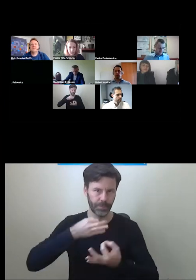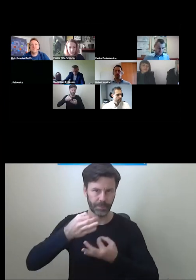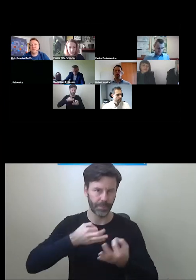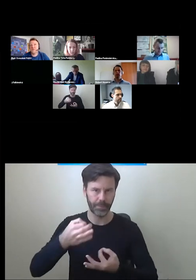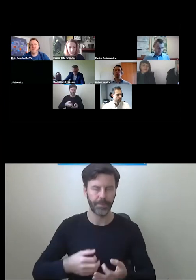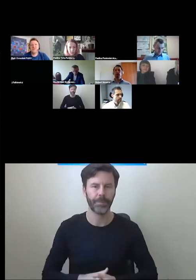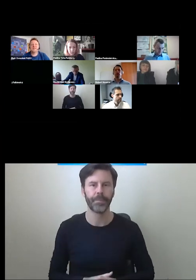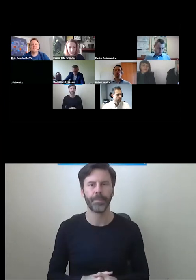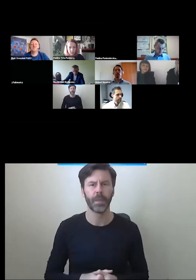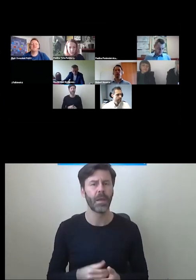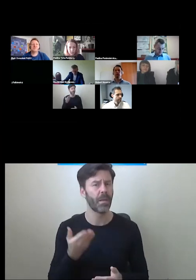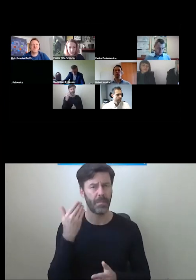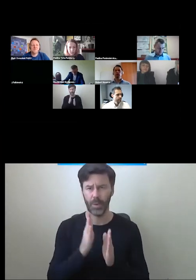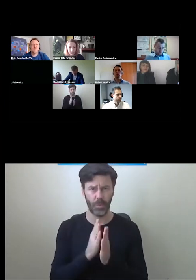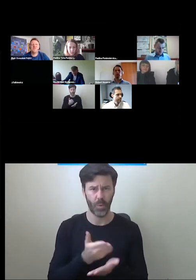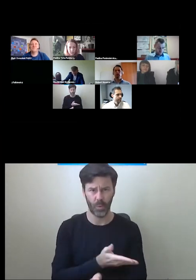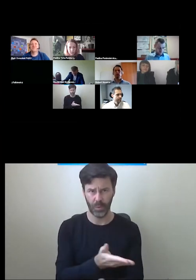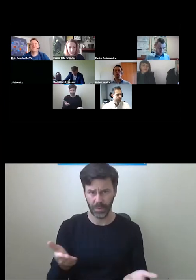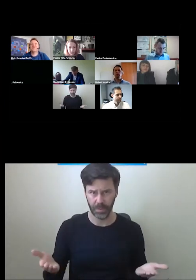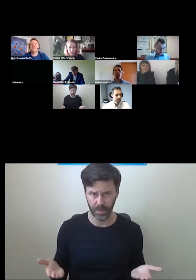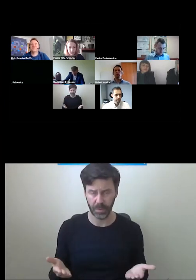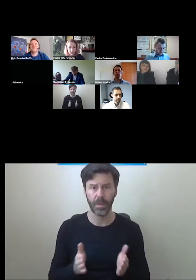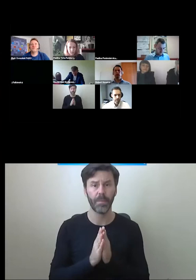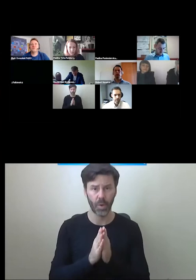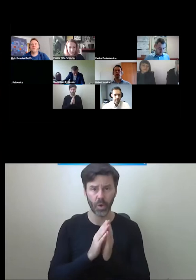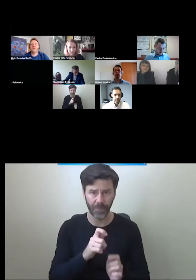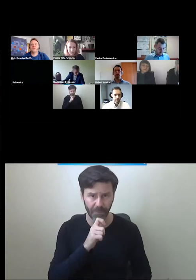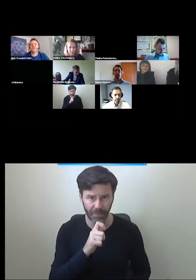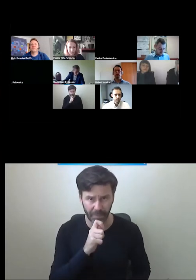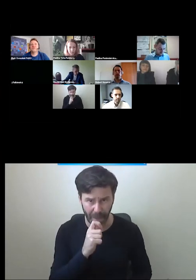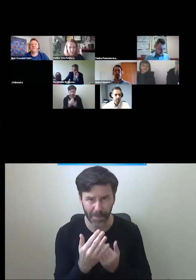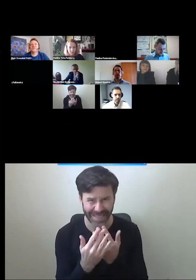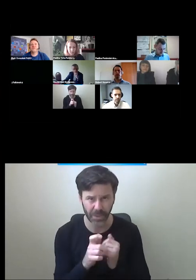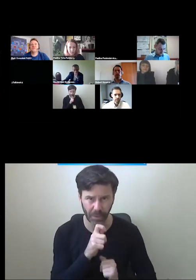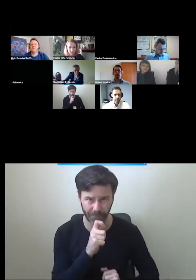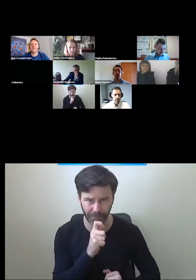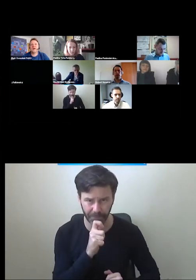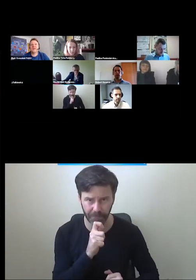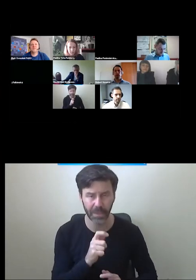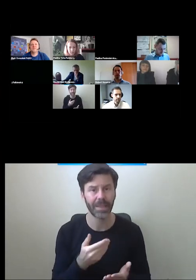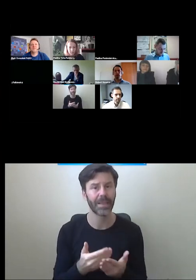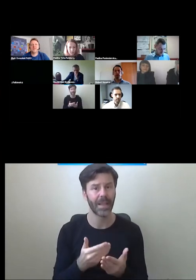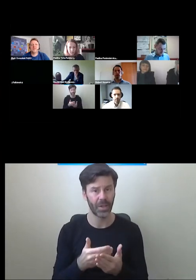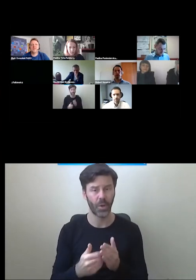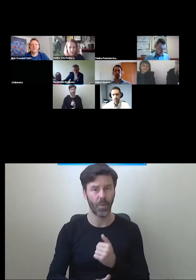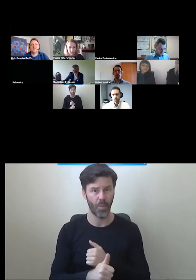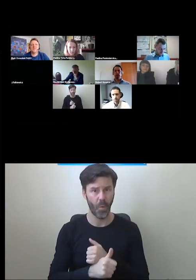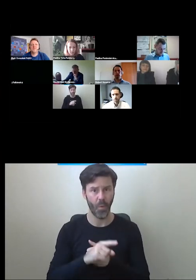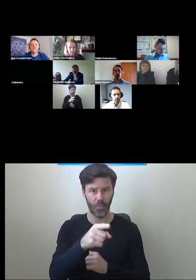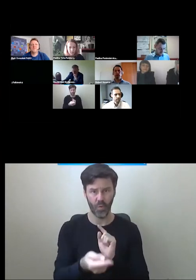I prośba jeszcze raz do wszystkich. Mówimy blisko mikrofonu, ponieważ ze spotkania będzie